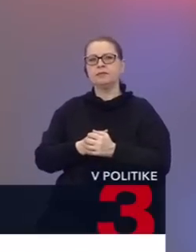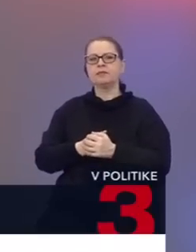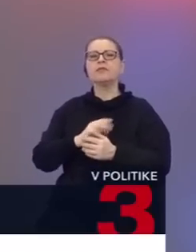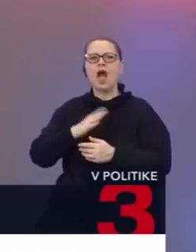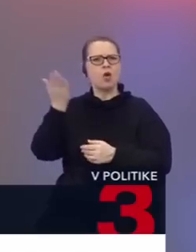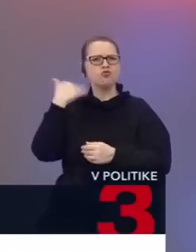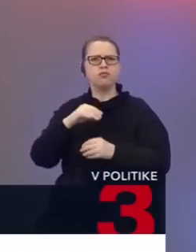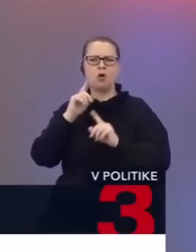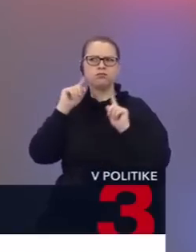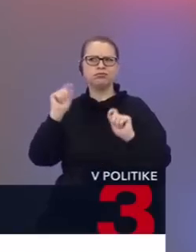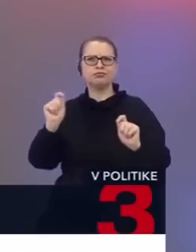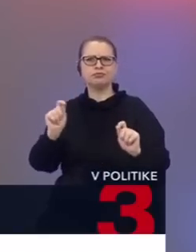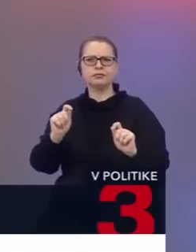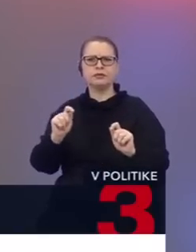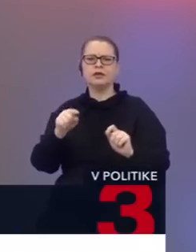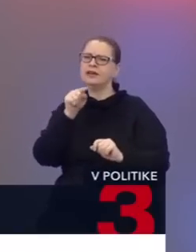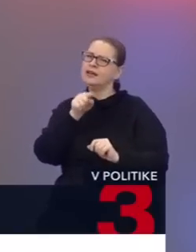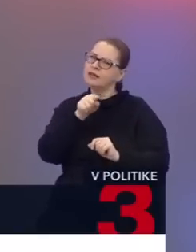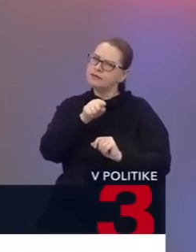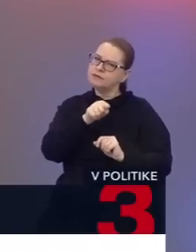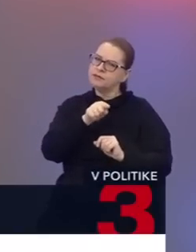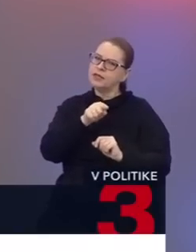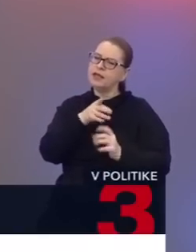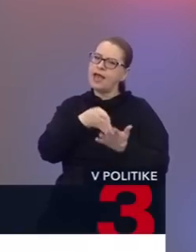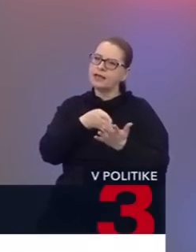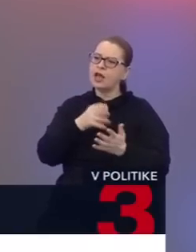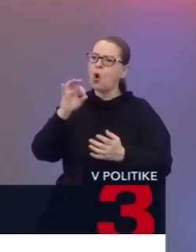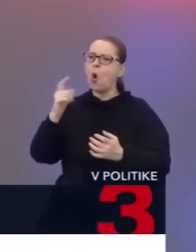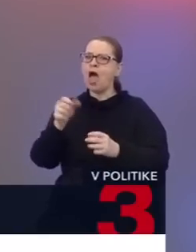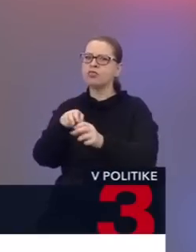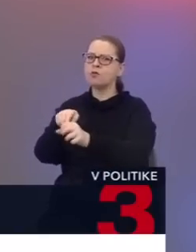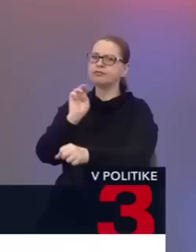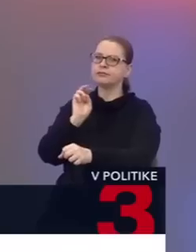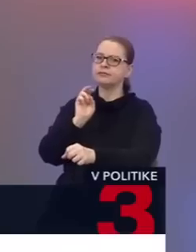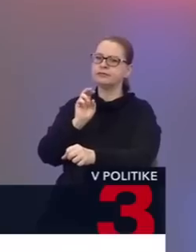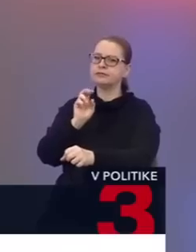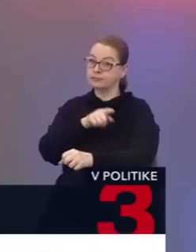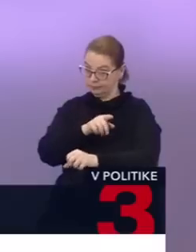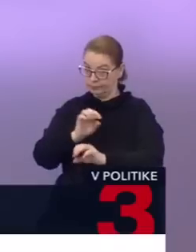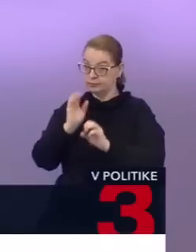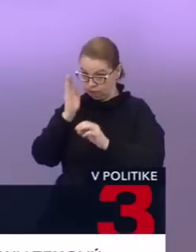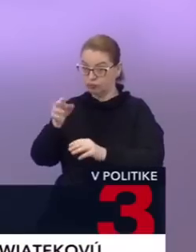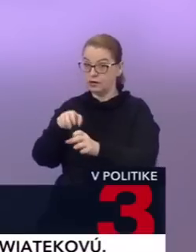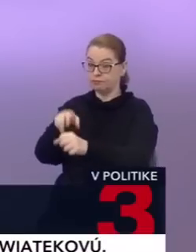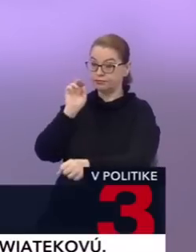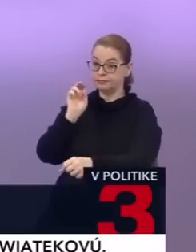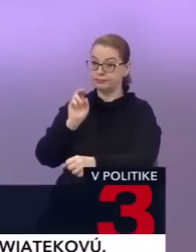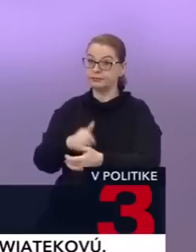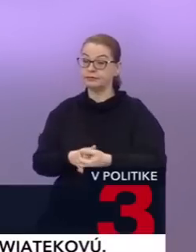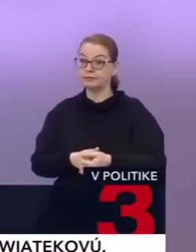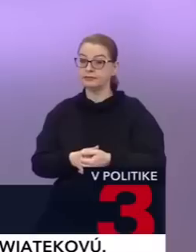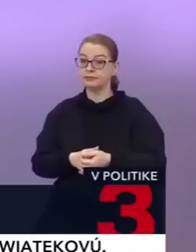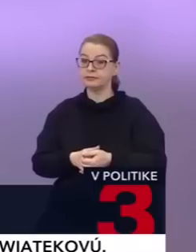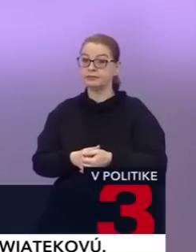priestorom nejaký rozchod váš osobný z OĽANO. Už ste rozhodnutí odísť OĽANO? Takto. Ja som sa vyjadril